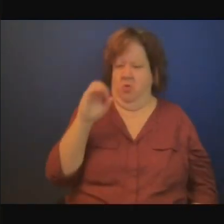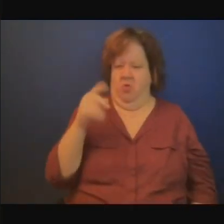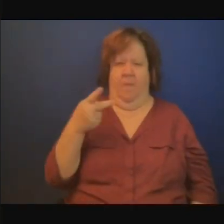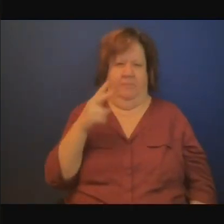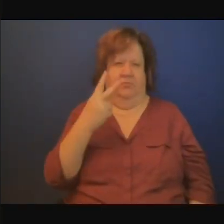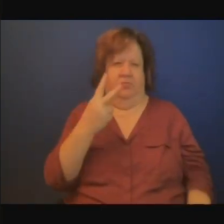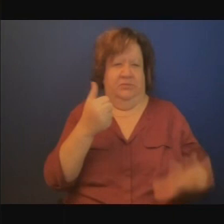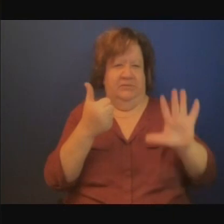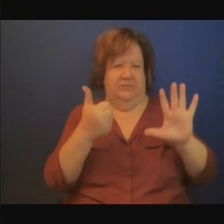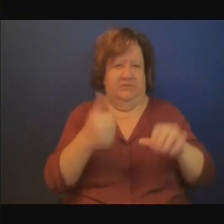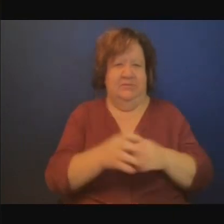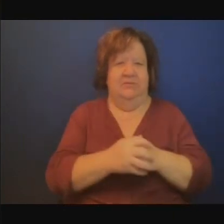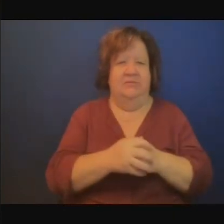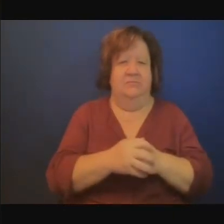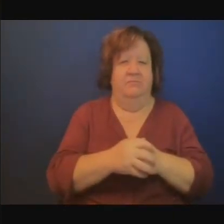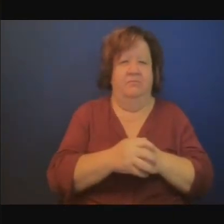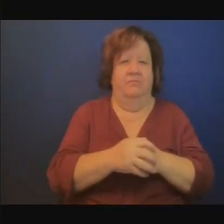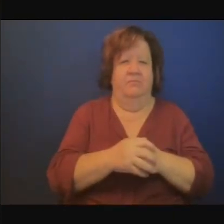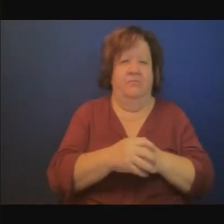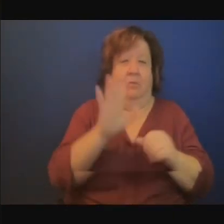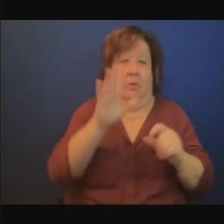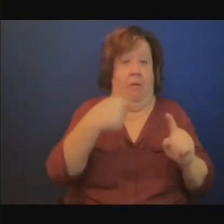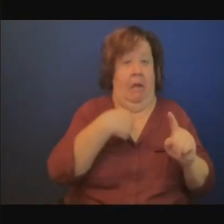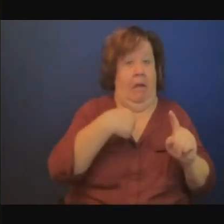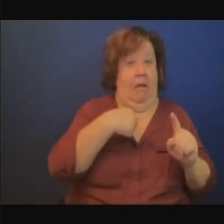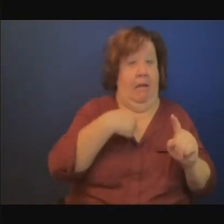moment à la 26e conférence des partis à Glasgow,